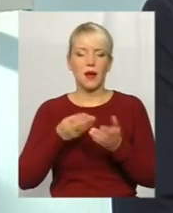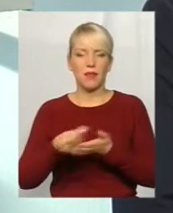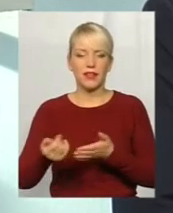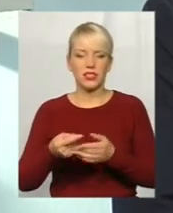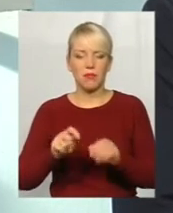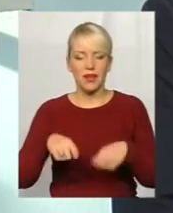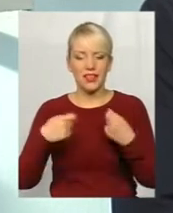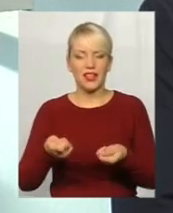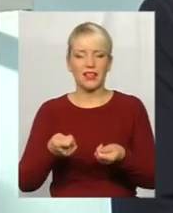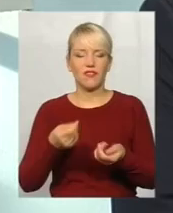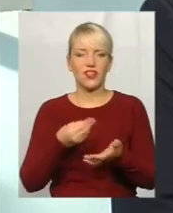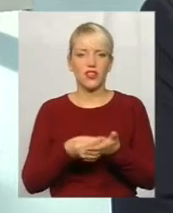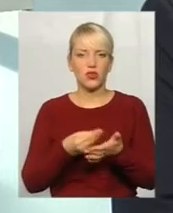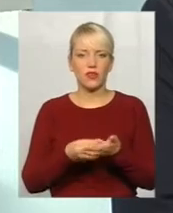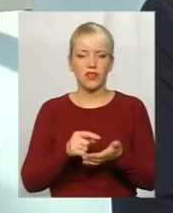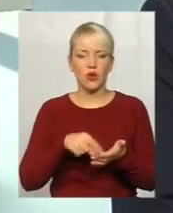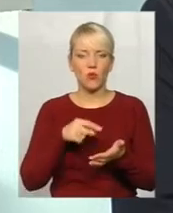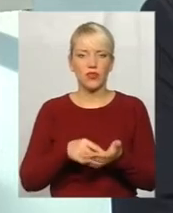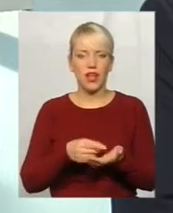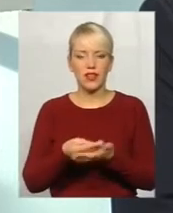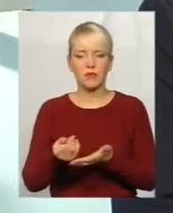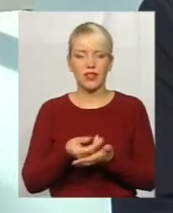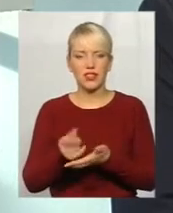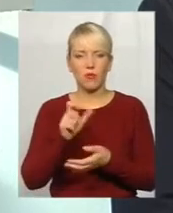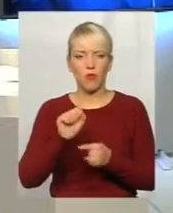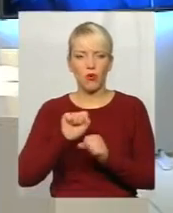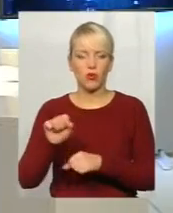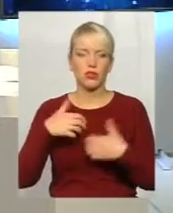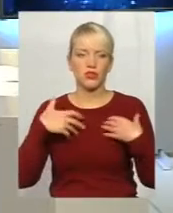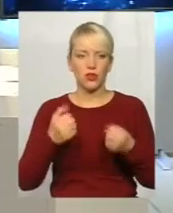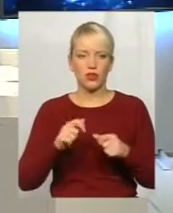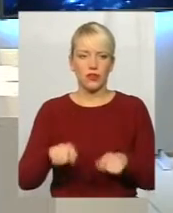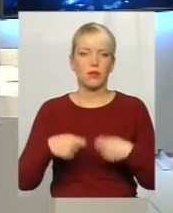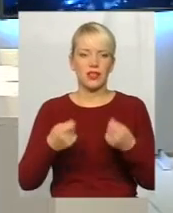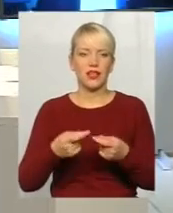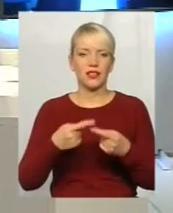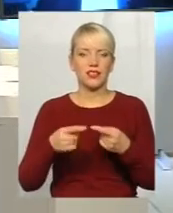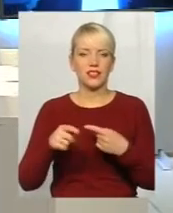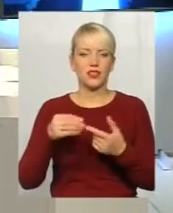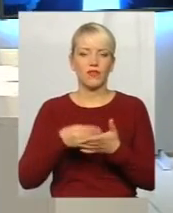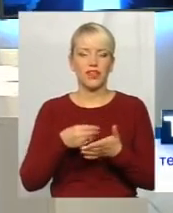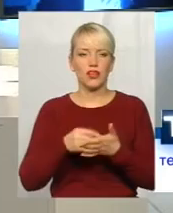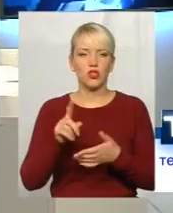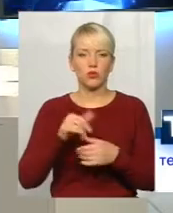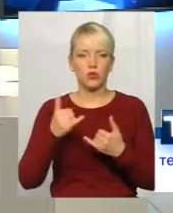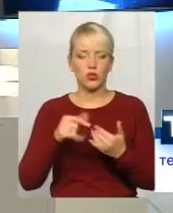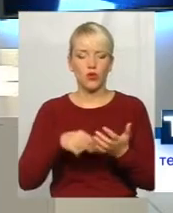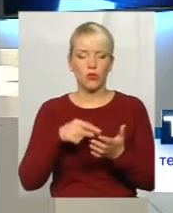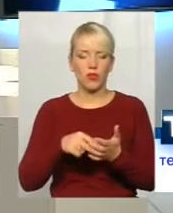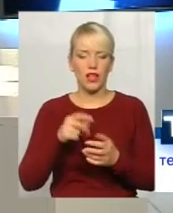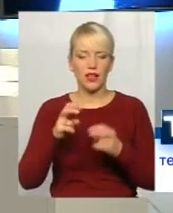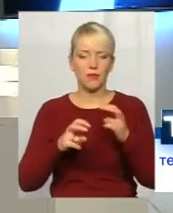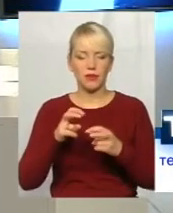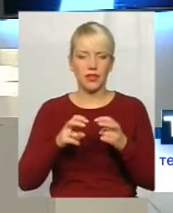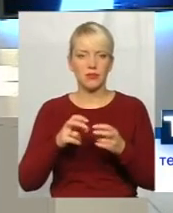комунальних платежів по охороні здоров'я, передати різницю в тарифах, щоб сьогодні комунальні підприємства, міста